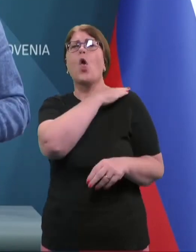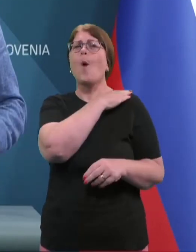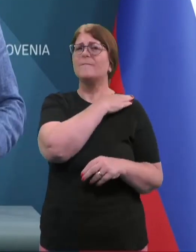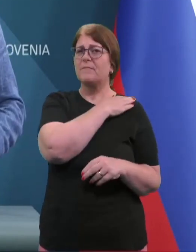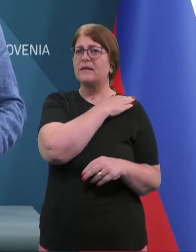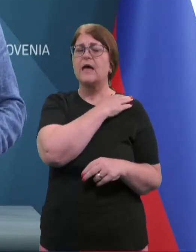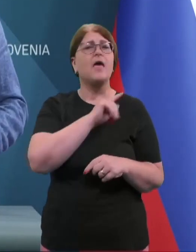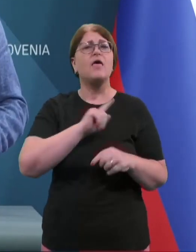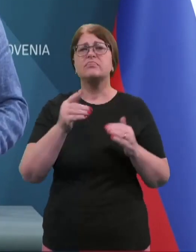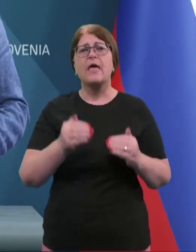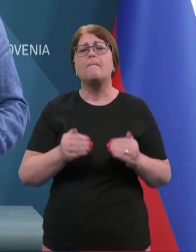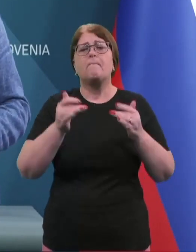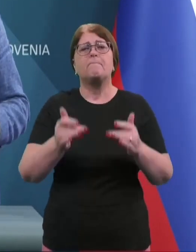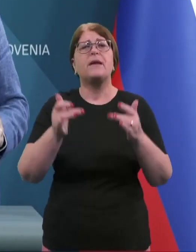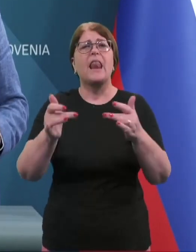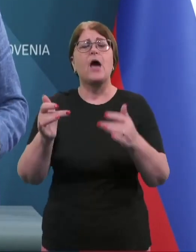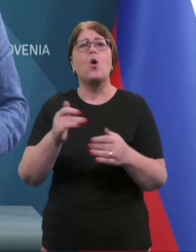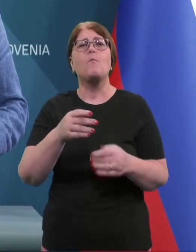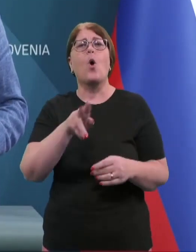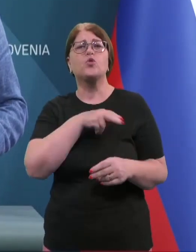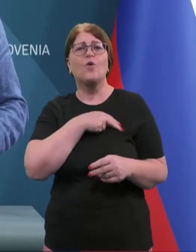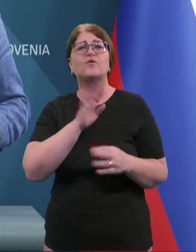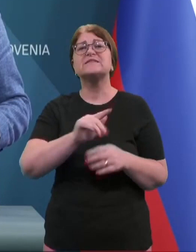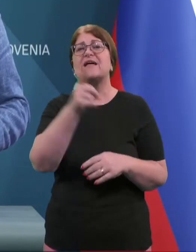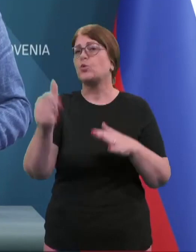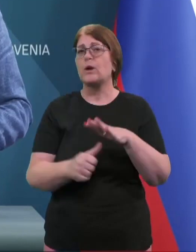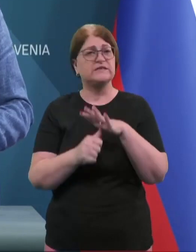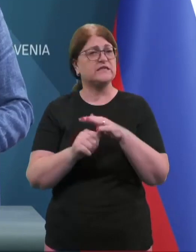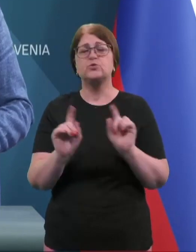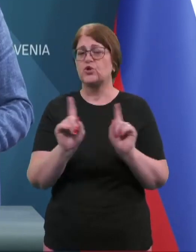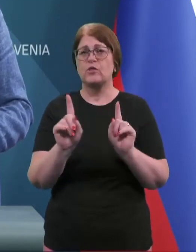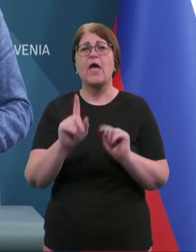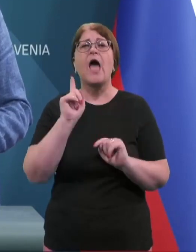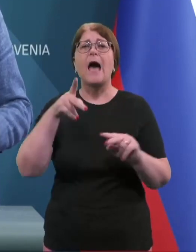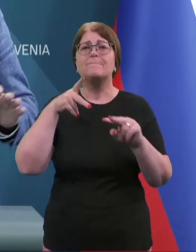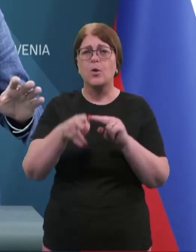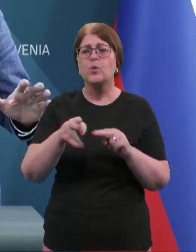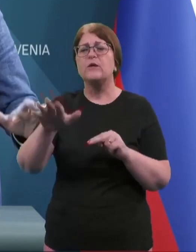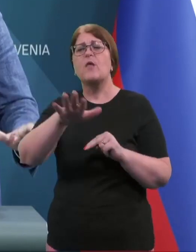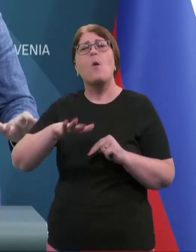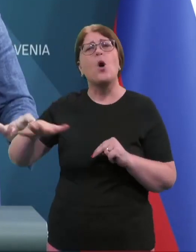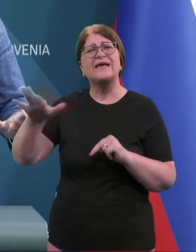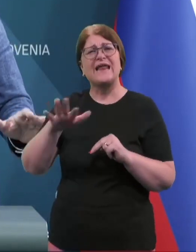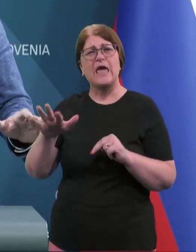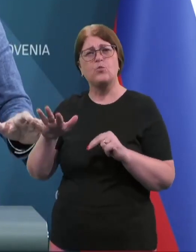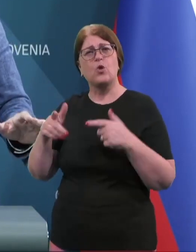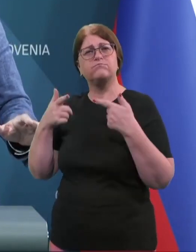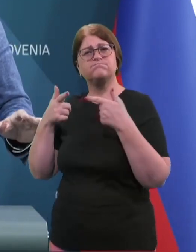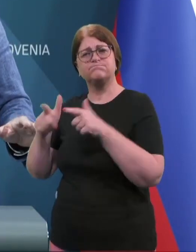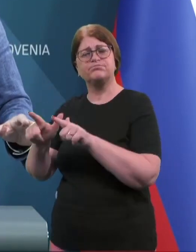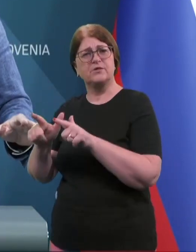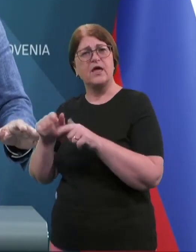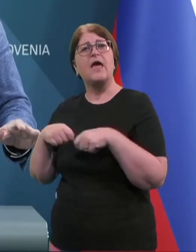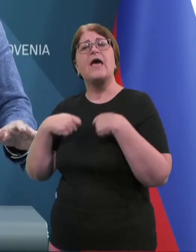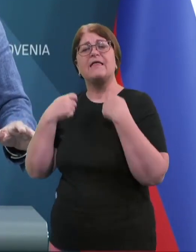in ne prelagamo pristojnost na nobeno drugo institucijo, ampak ukinjemo krejevno pristojnost, damo na ostale